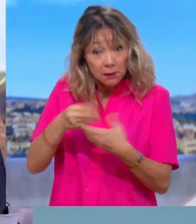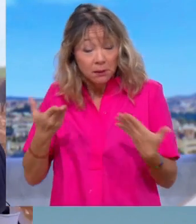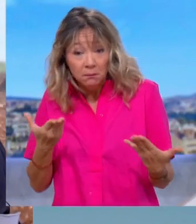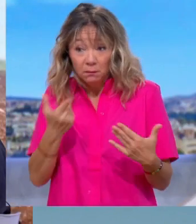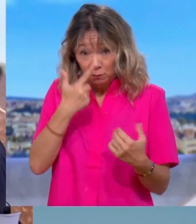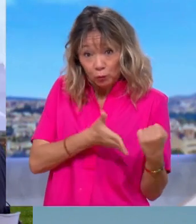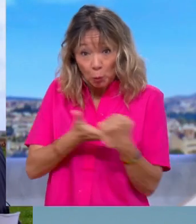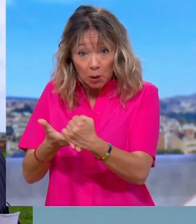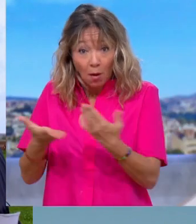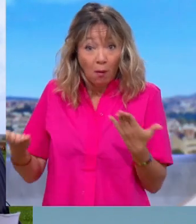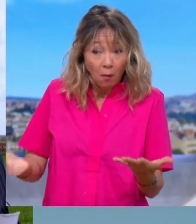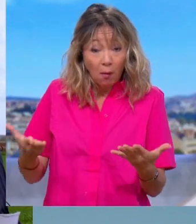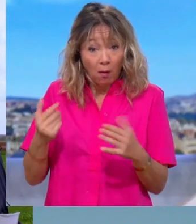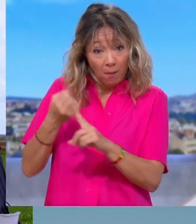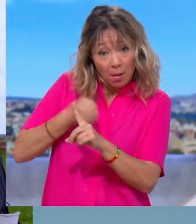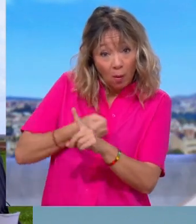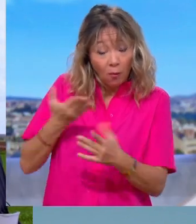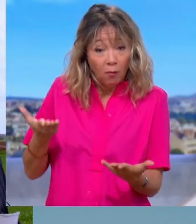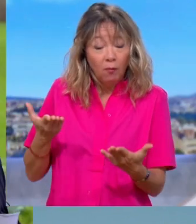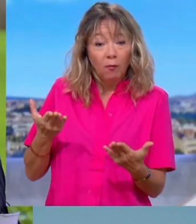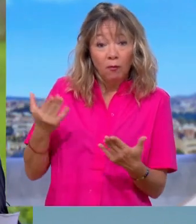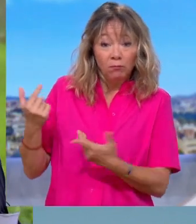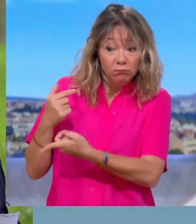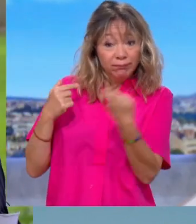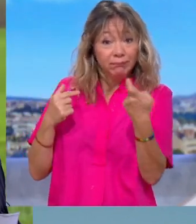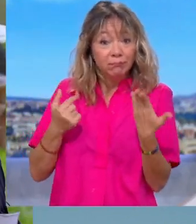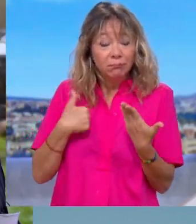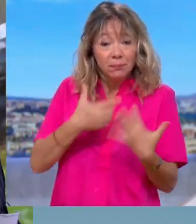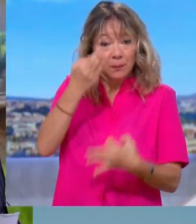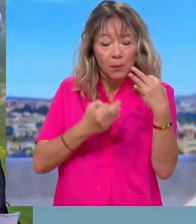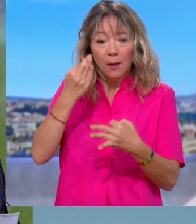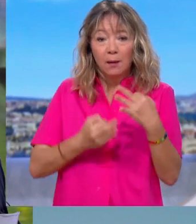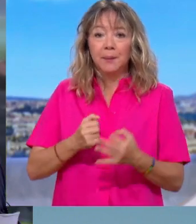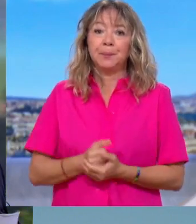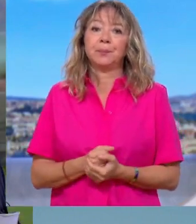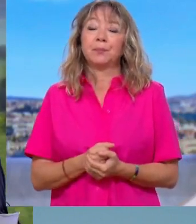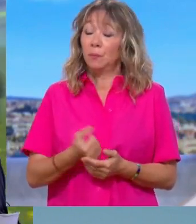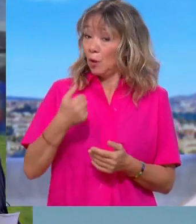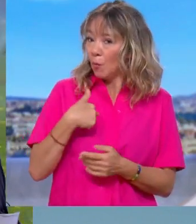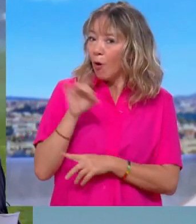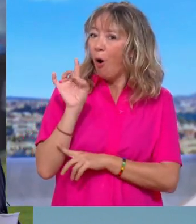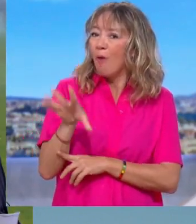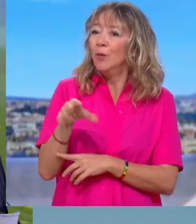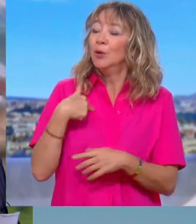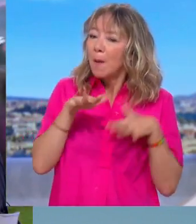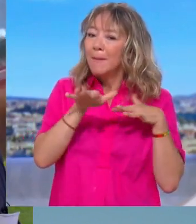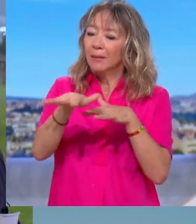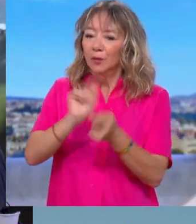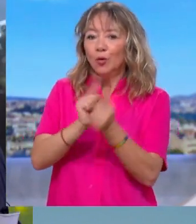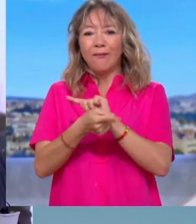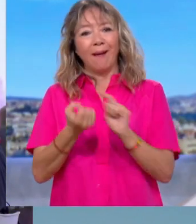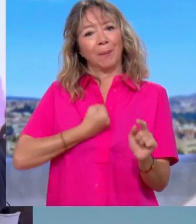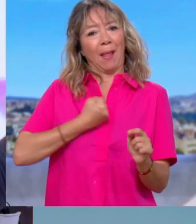soutenez ces militants qui sont convoqués devant le tribunal ? Moi, je refuse qu'on criminalise les manifestants. Vous aviez à Sainte-Soline